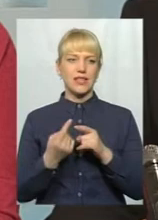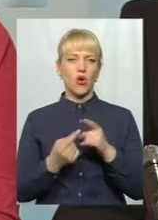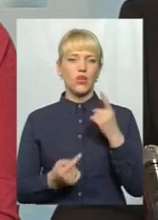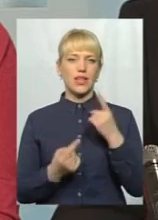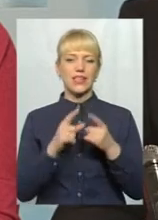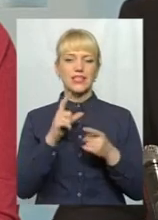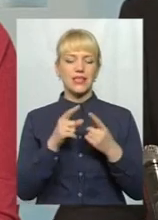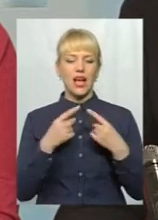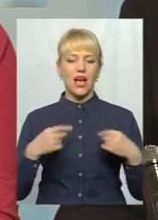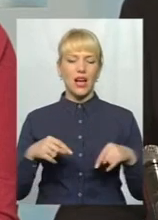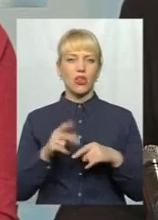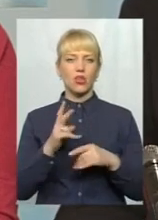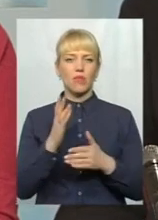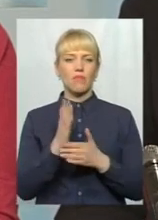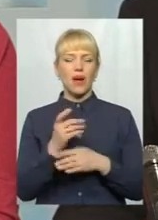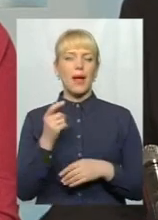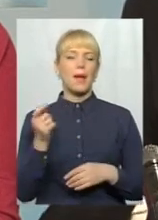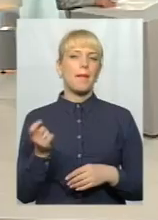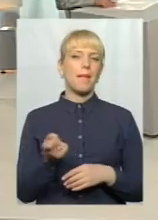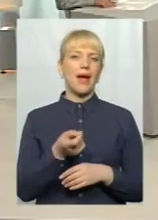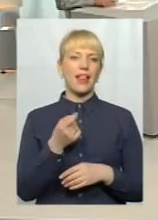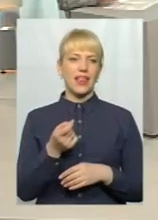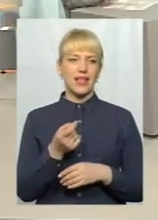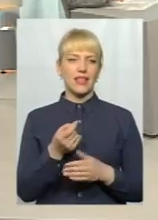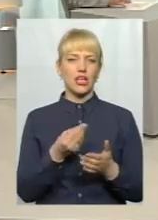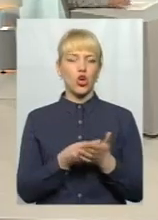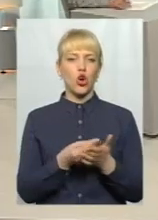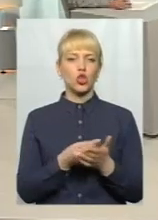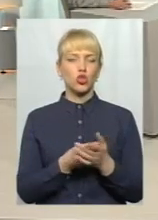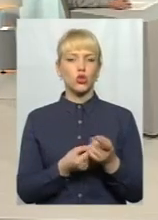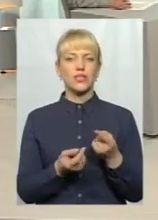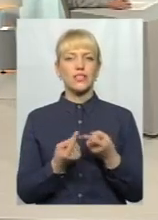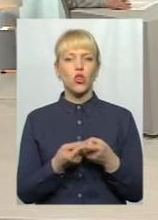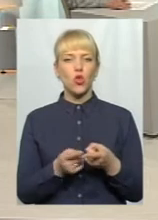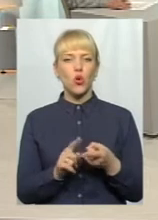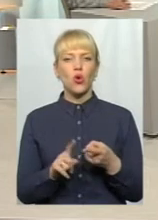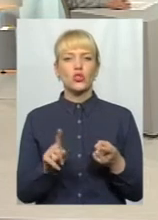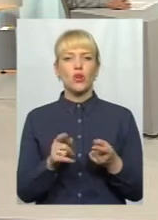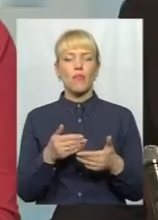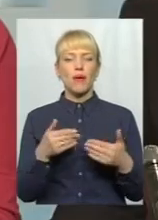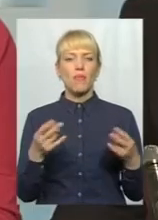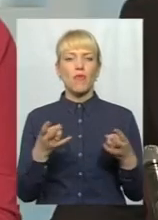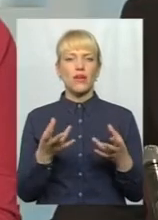має дуже маленький, скажімо так, той кошторис того, що ми маємо отримати від